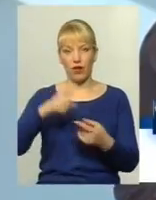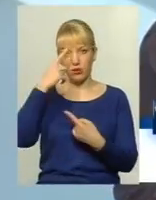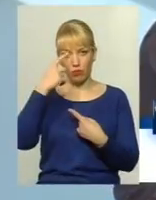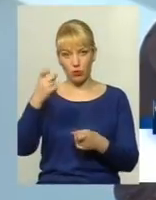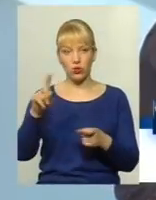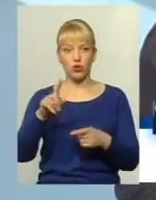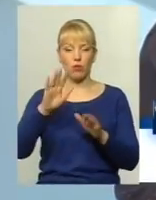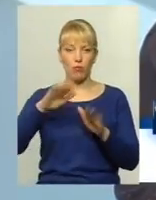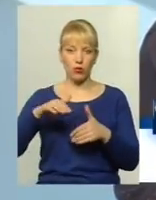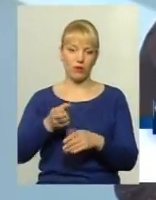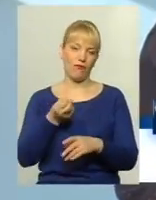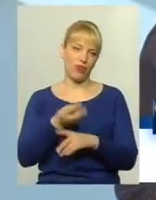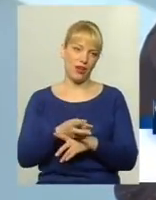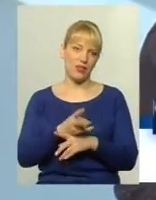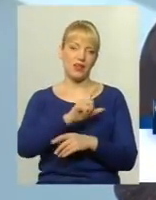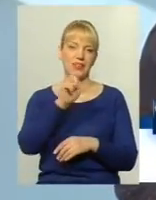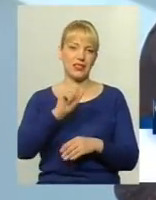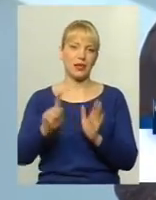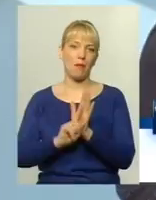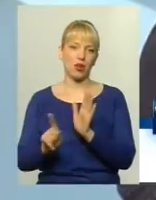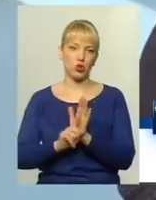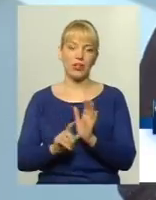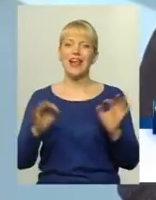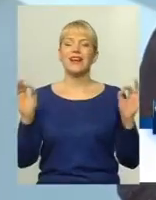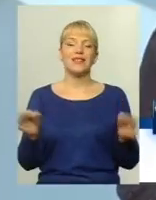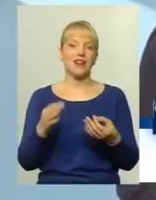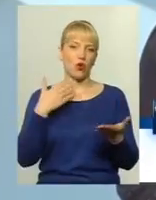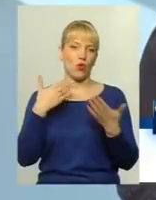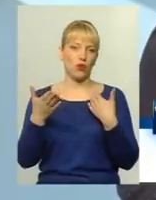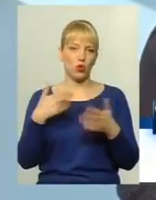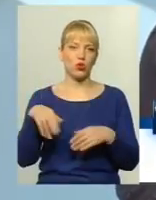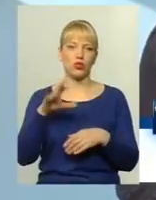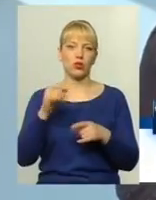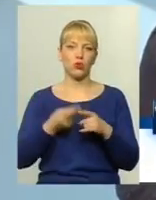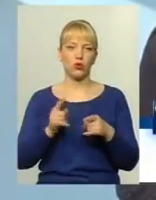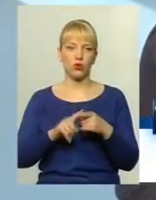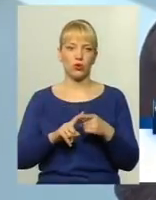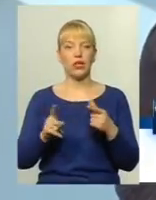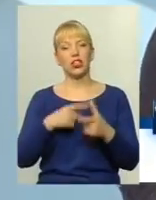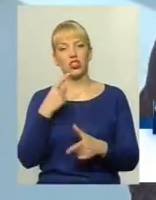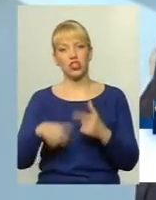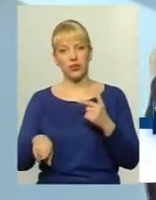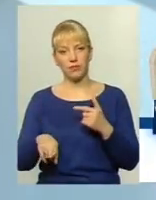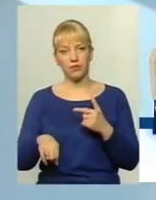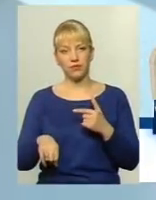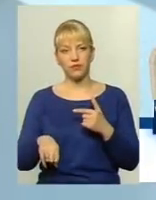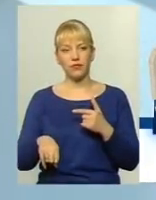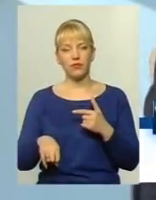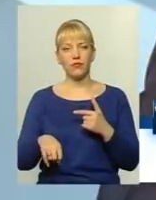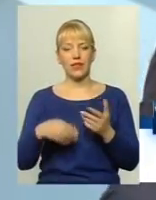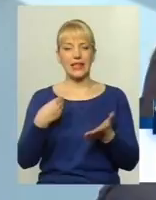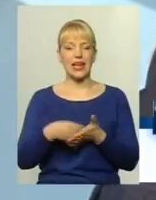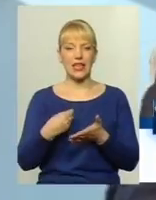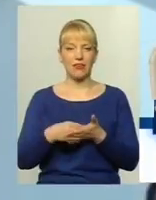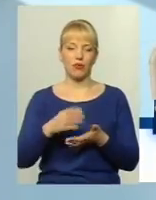потім виганяти з маршруту І воно ніякого відношення до того Чи буде тариф